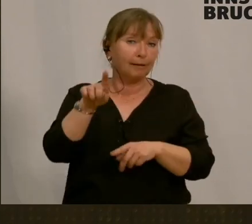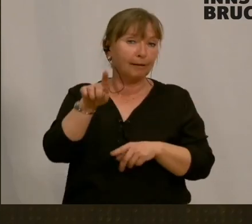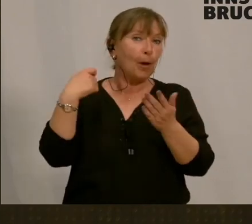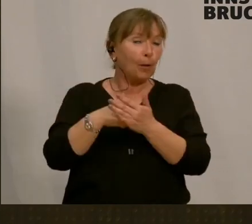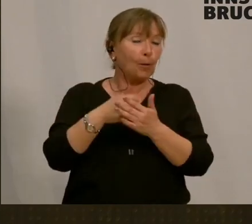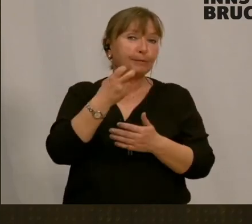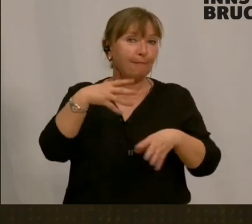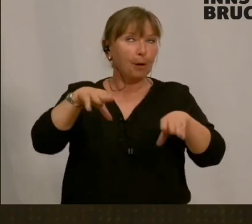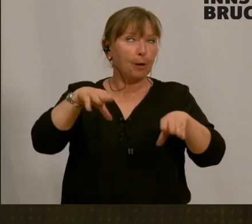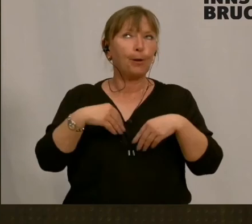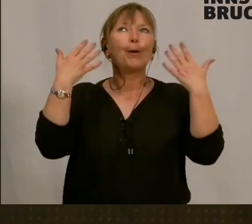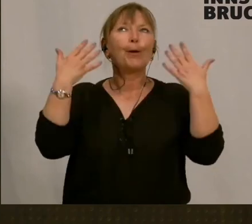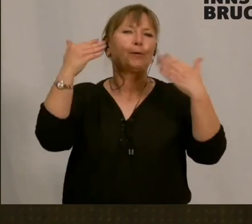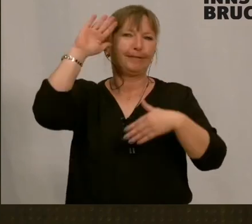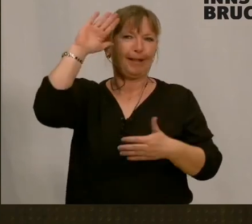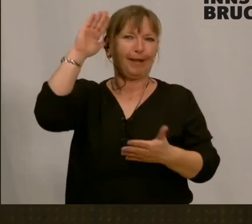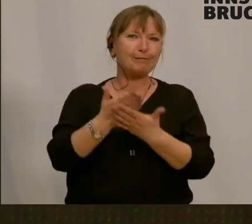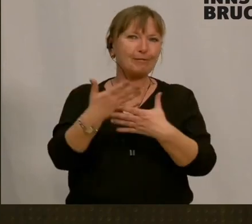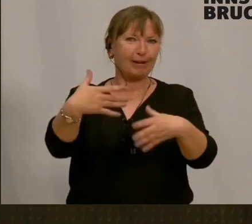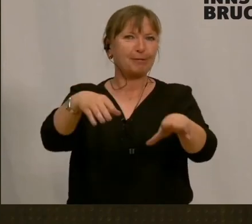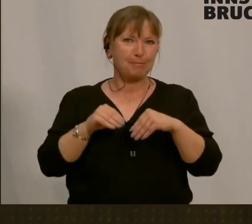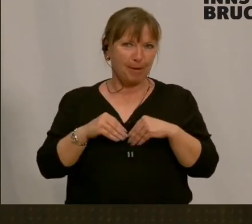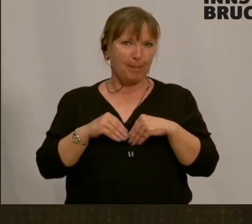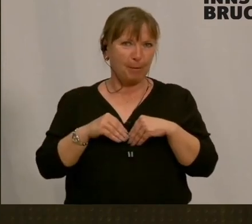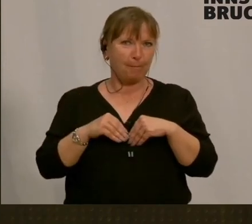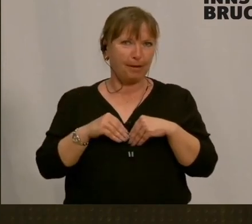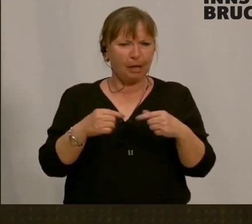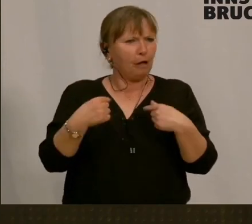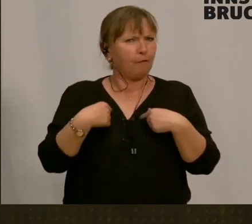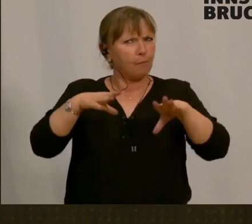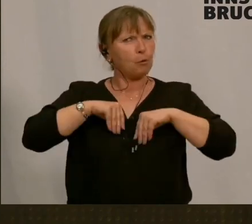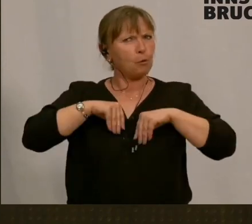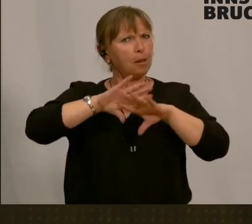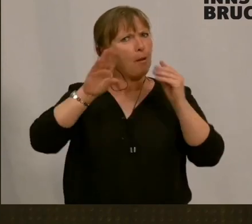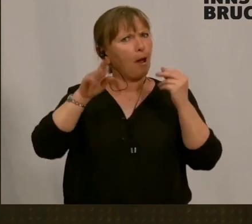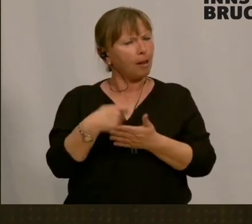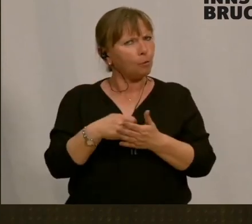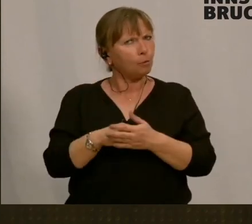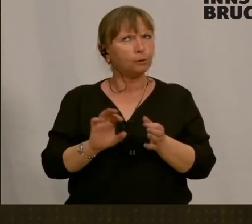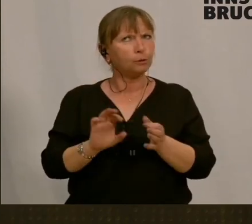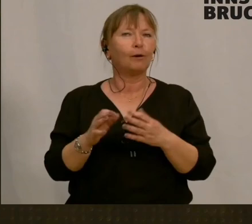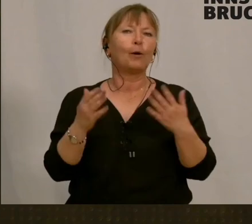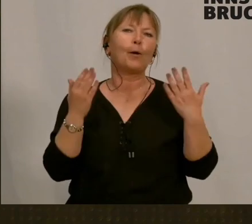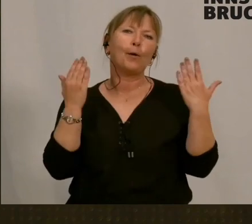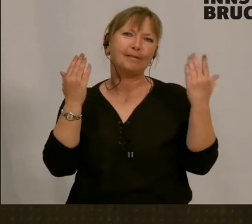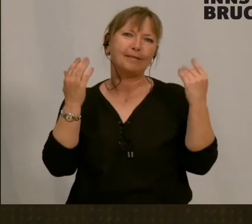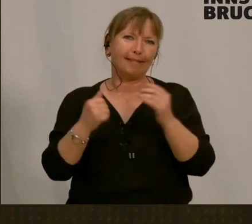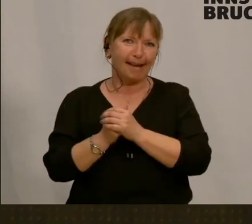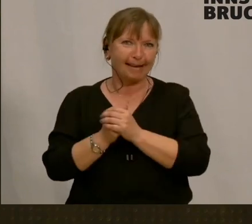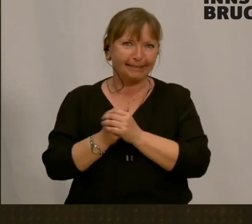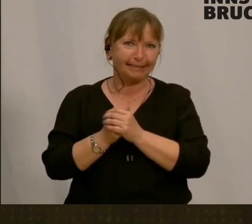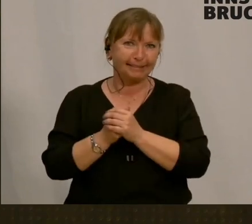die Stadt übernommen. Also wir übernehmen eigentlich alles. Gott sei Dank. Das ist ja auch eine